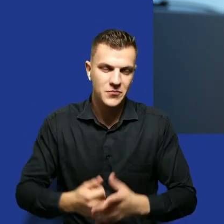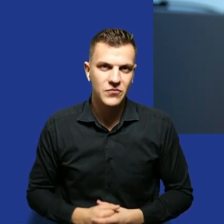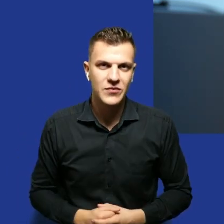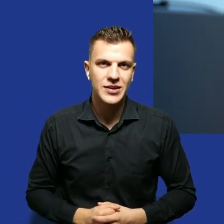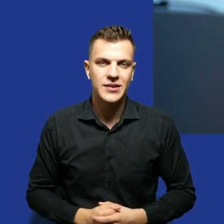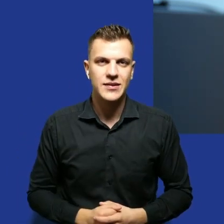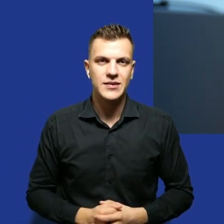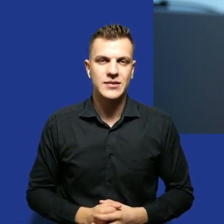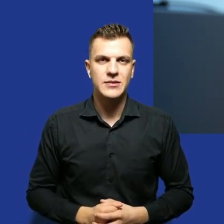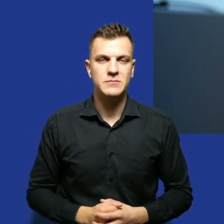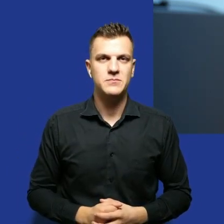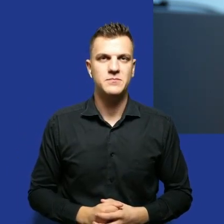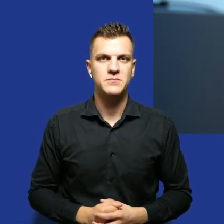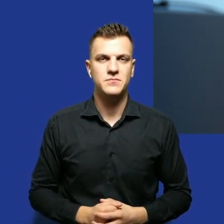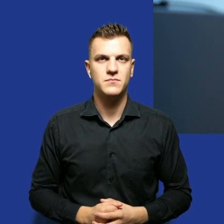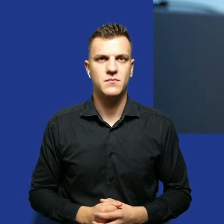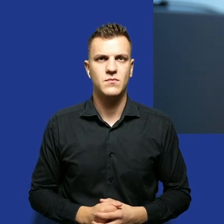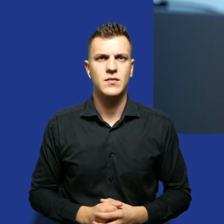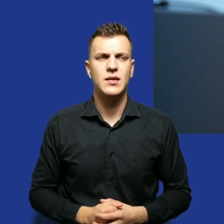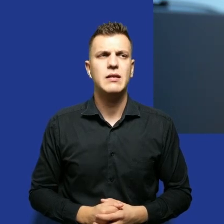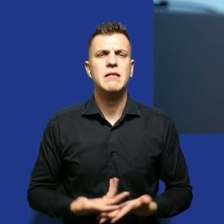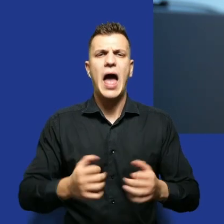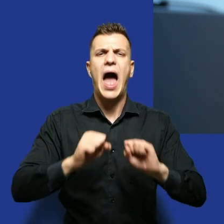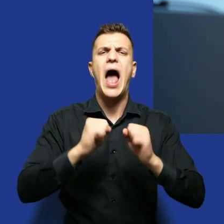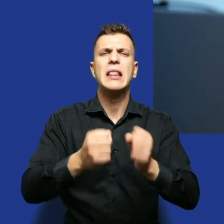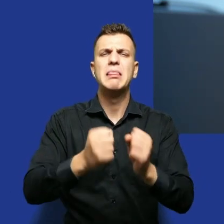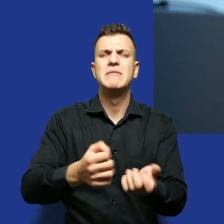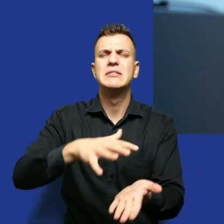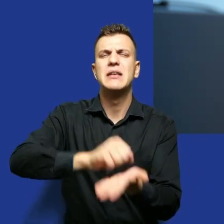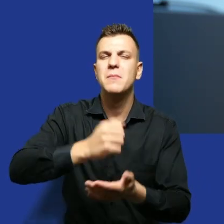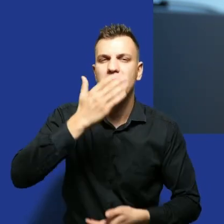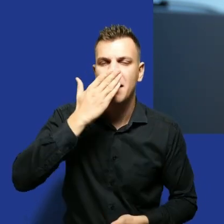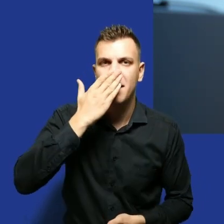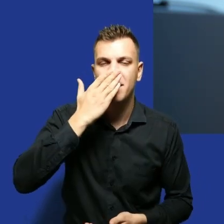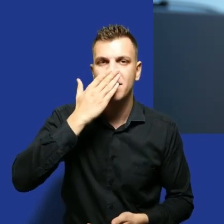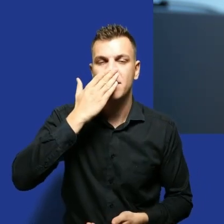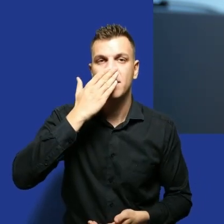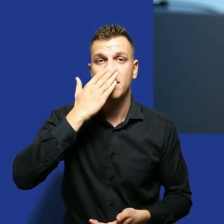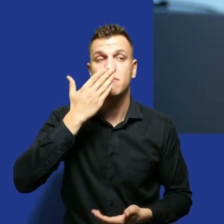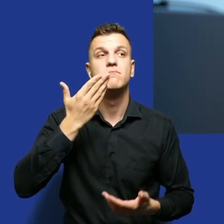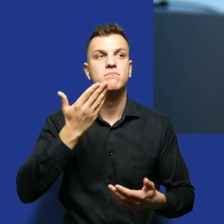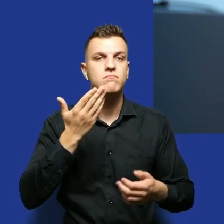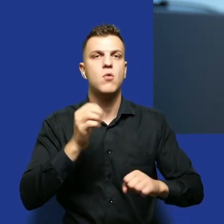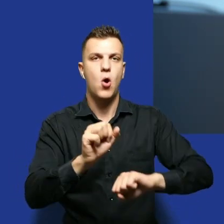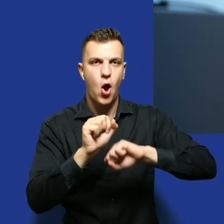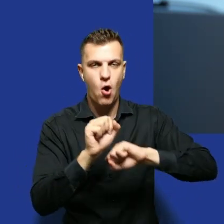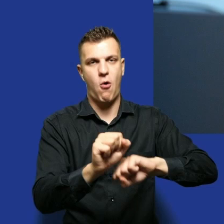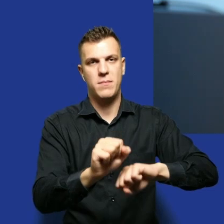I czym się mogą zajmować watchdogi? Przekrój jest ogromny. Wszędzie tam, gdzie można